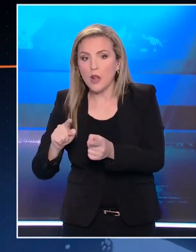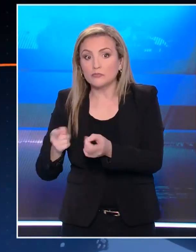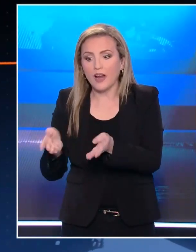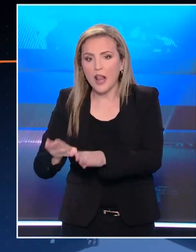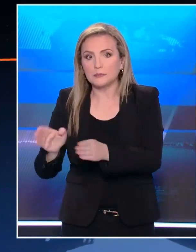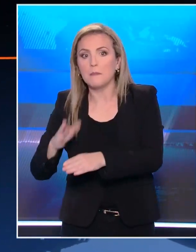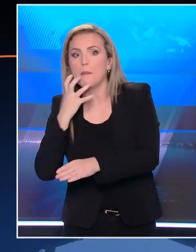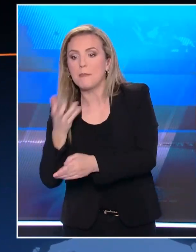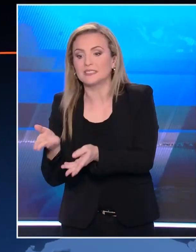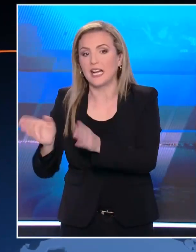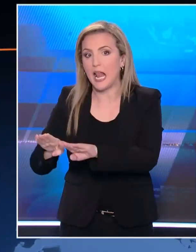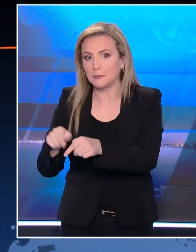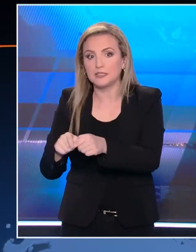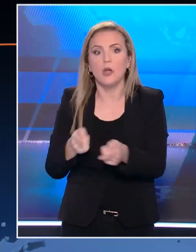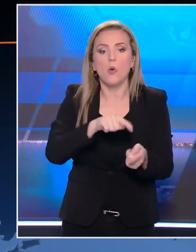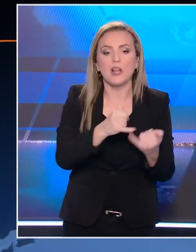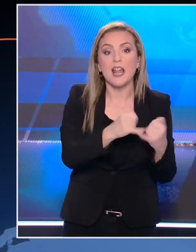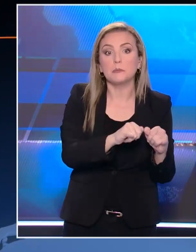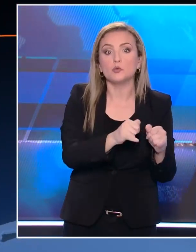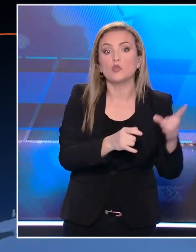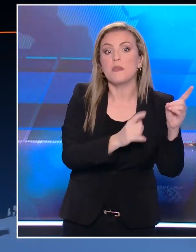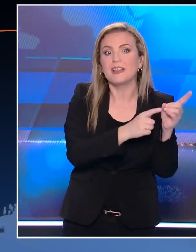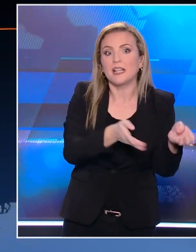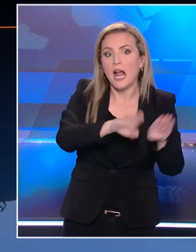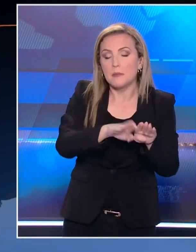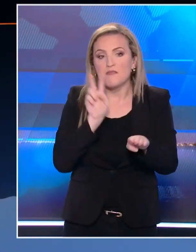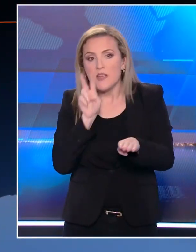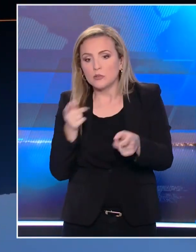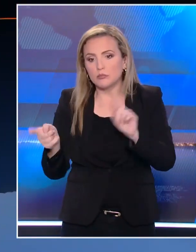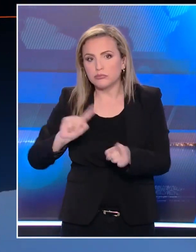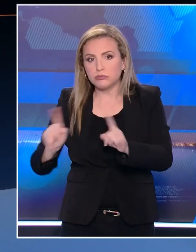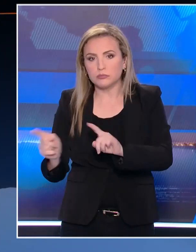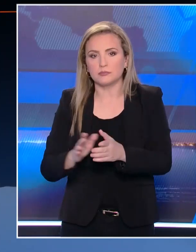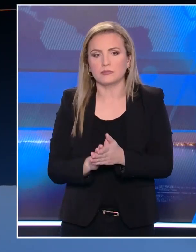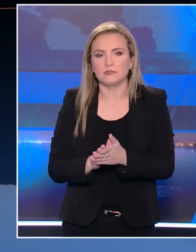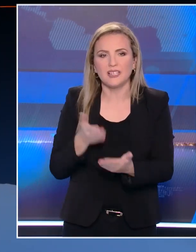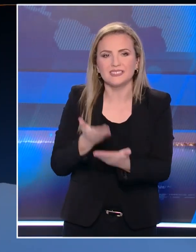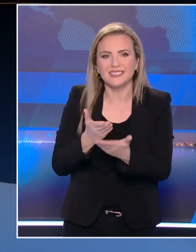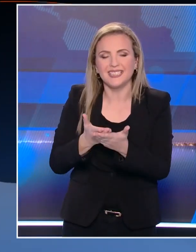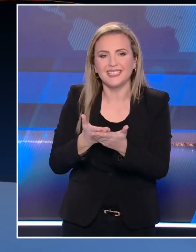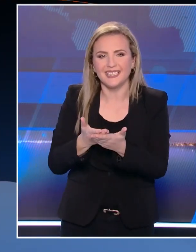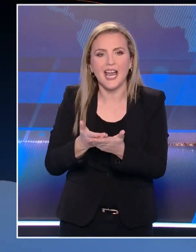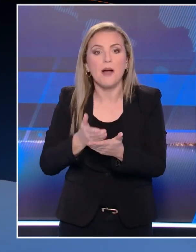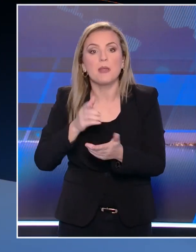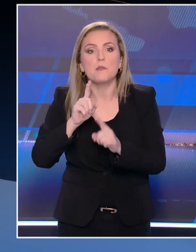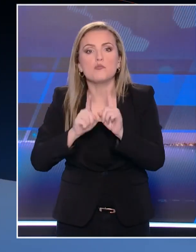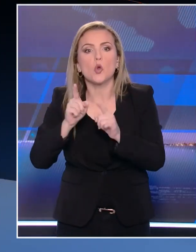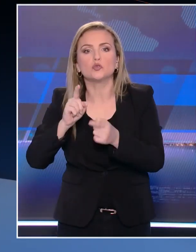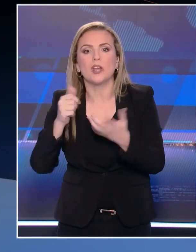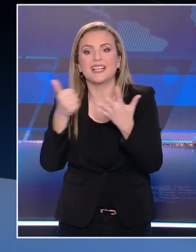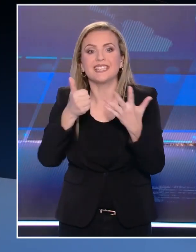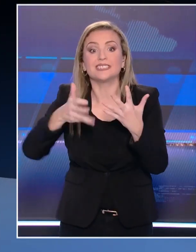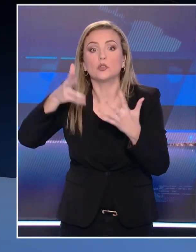Παπά, ο άλλος προσπαθεί να καλύψει τον ανηφιό του κ. Δημητριάδη. Τα στοιχεία ταυτότητας του 66χρονου